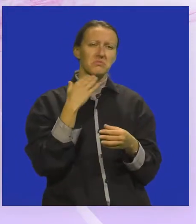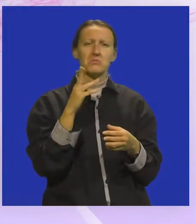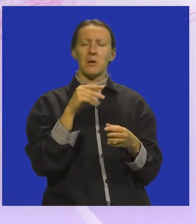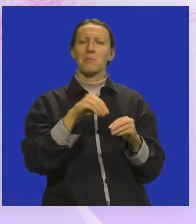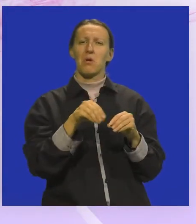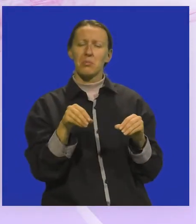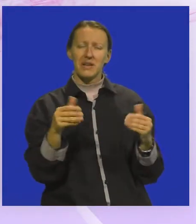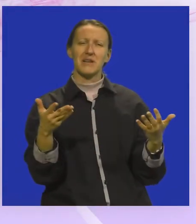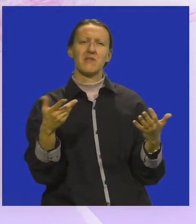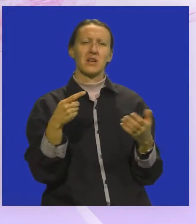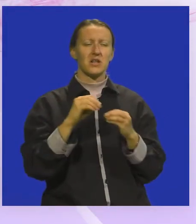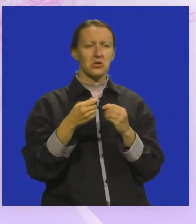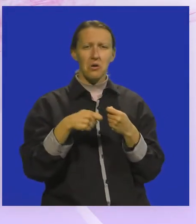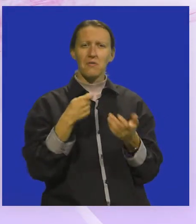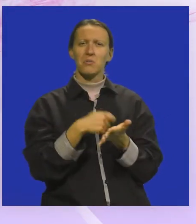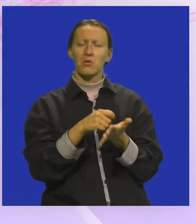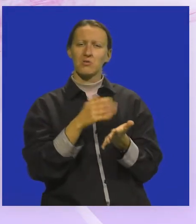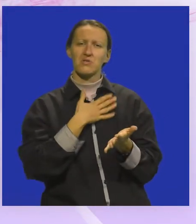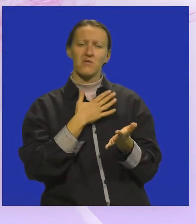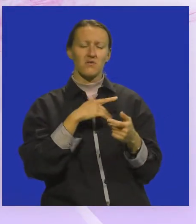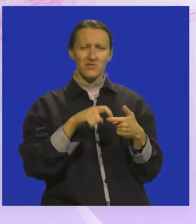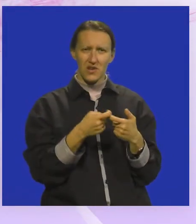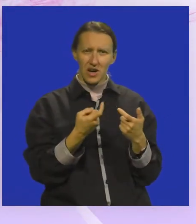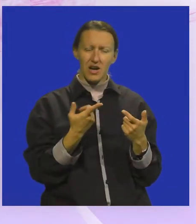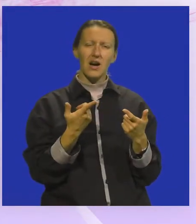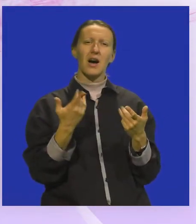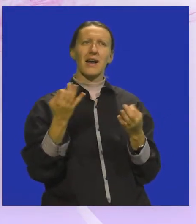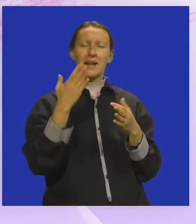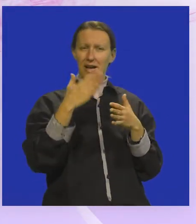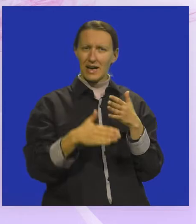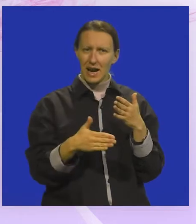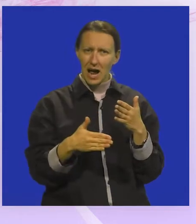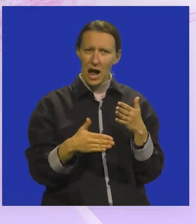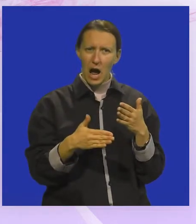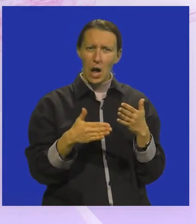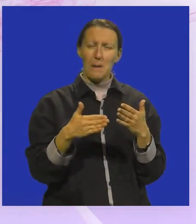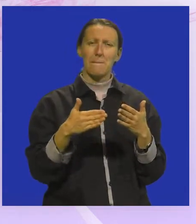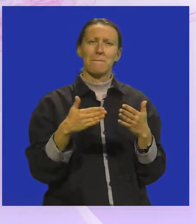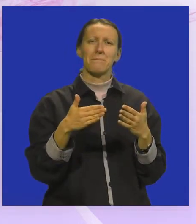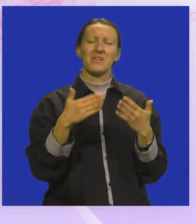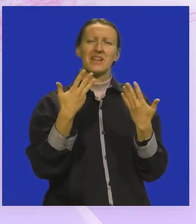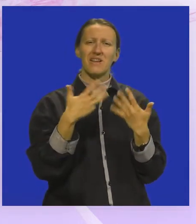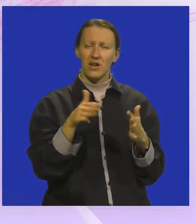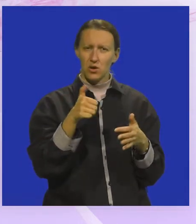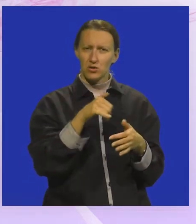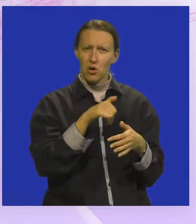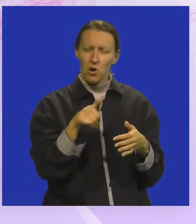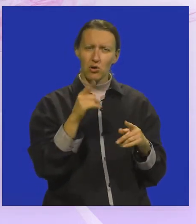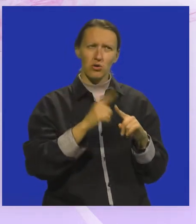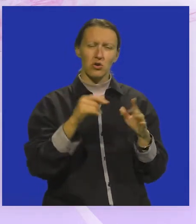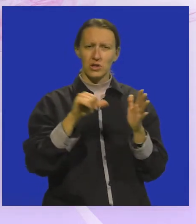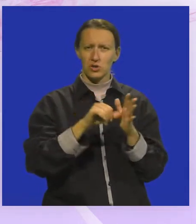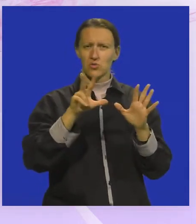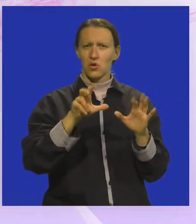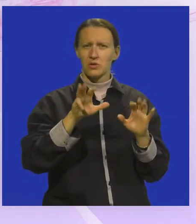bavila poljoprivredom, trgovinom, prodajem svojih proizvoda, negdje krajem 19. stoljeća, točnije